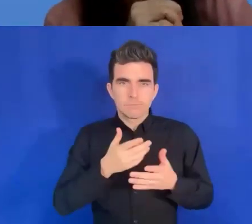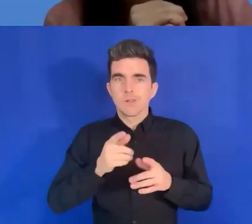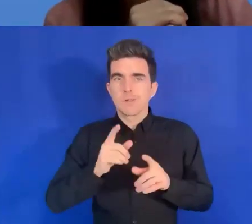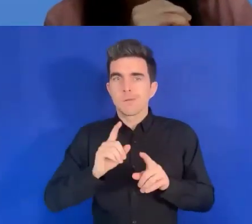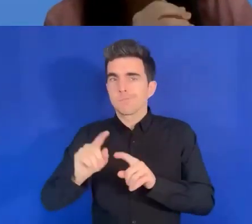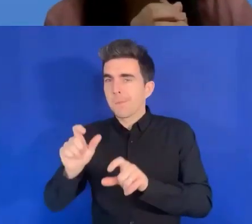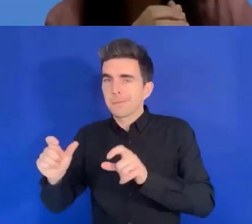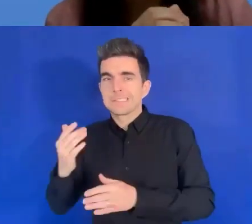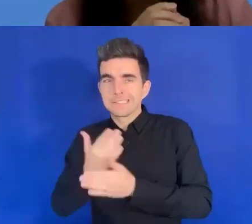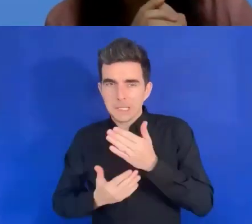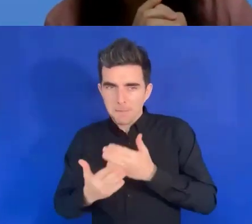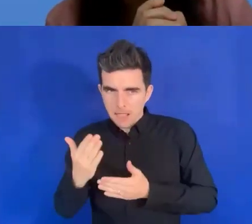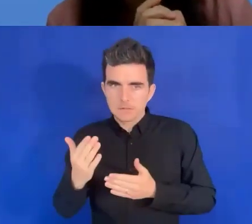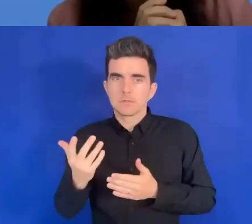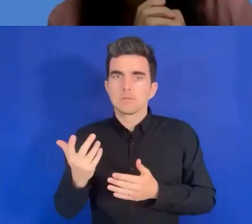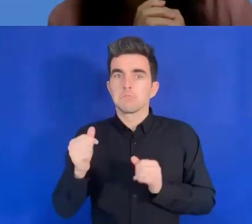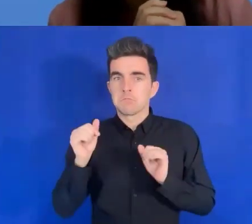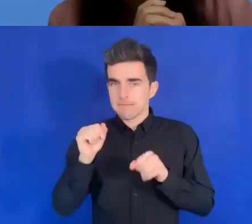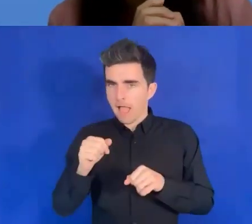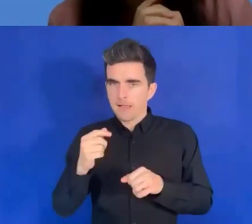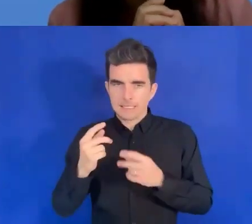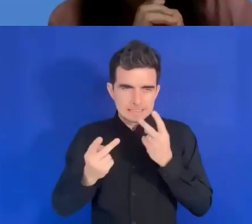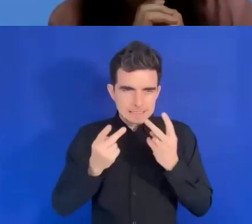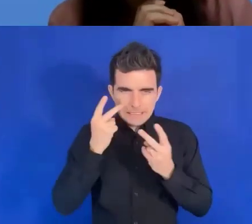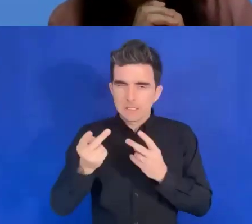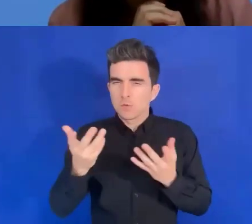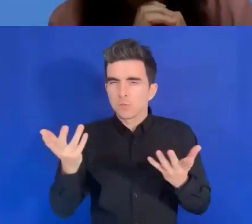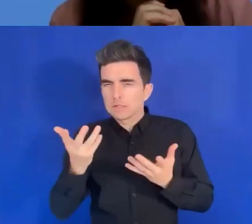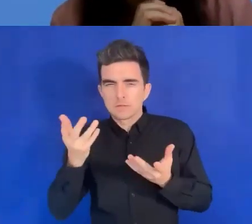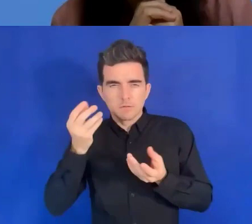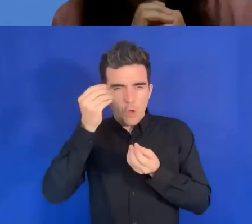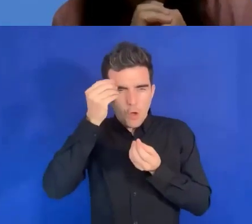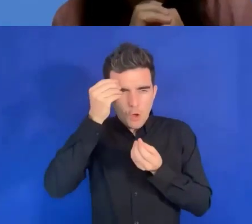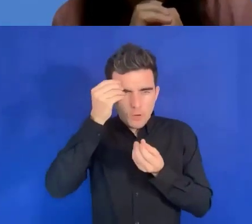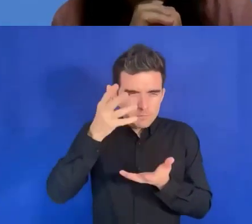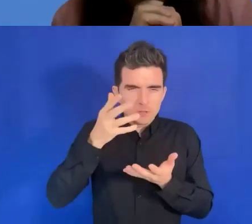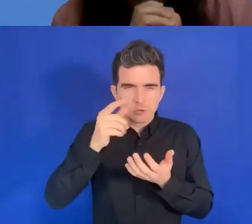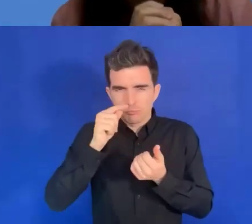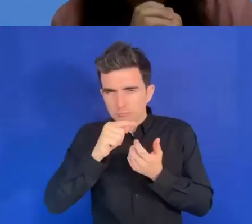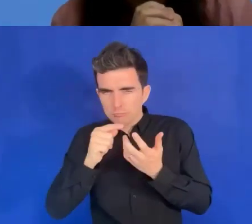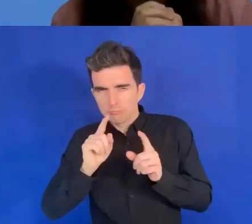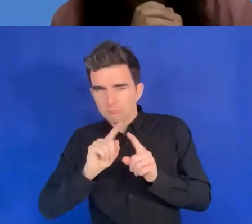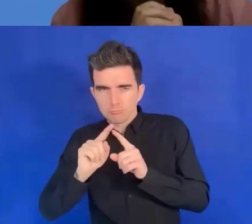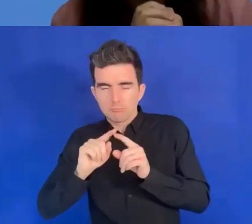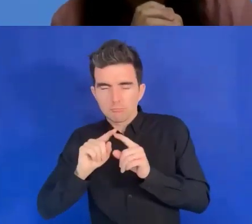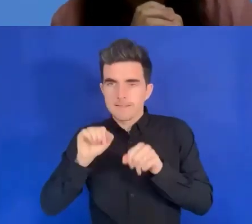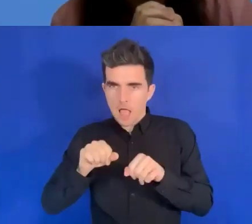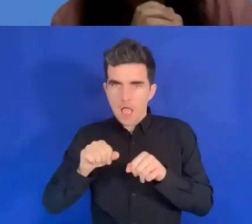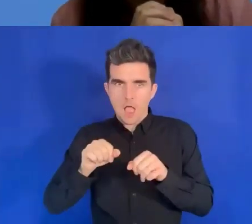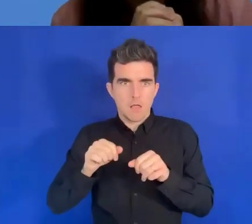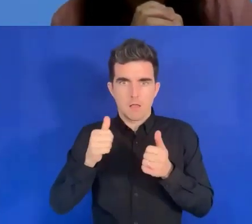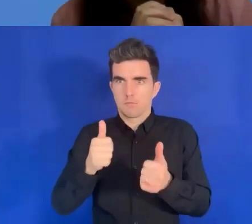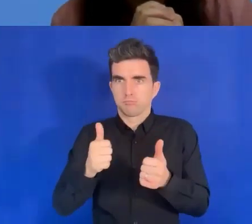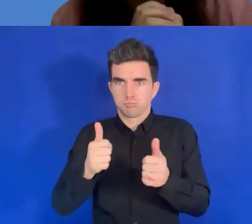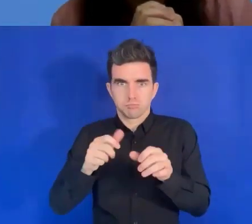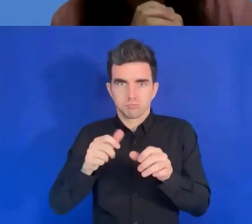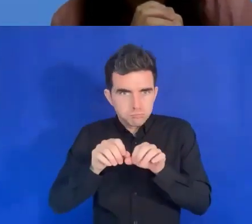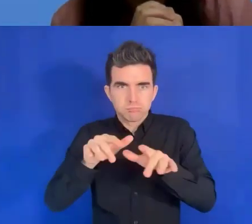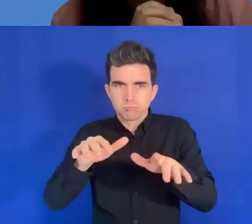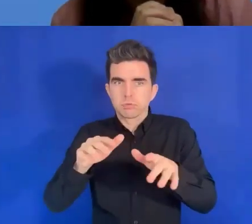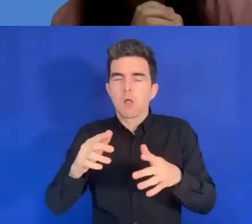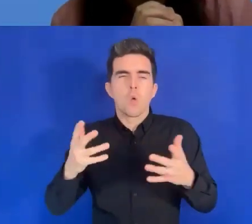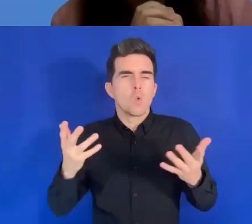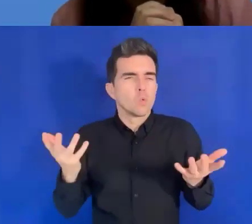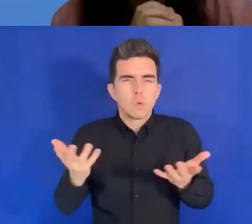d'information peut leur parvenir, quel type d'avertissement leur sier